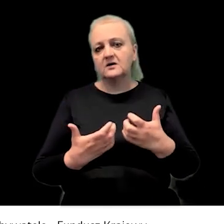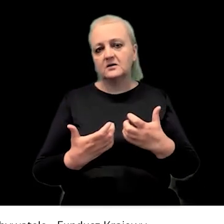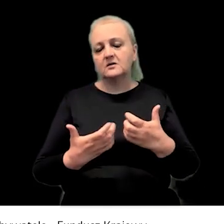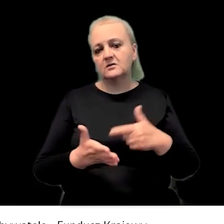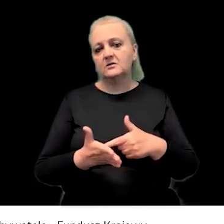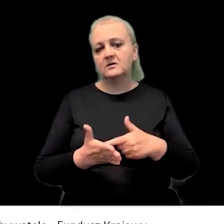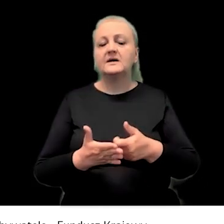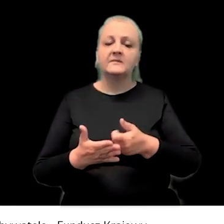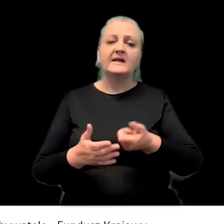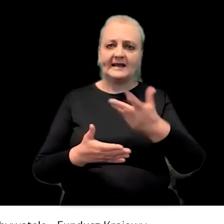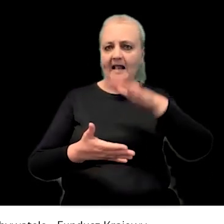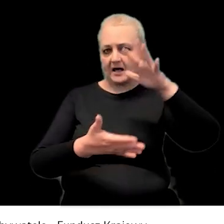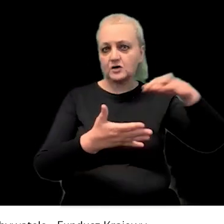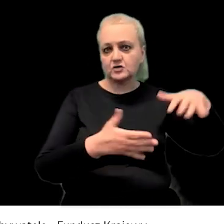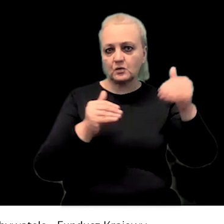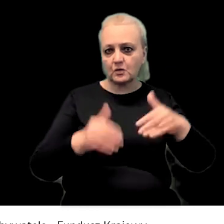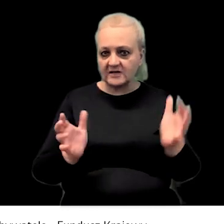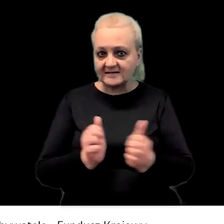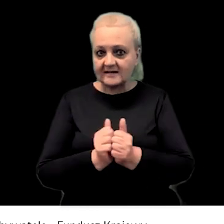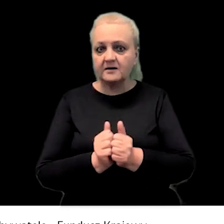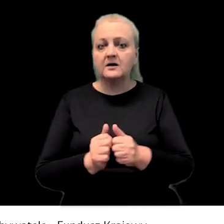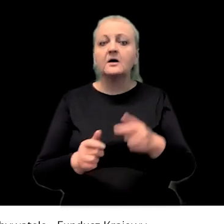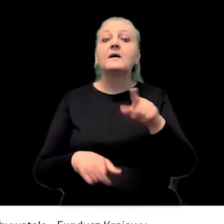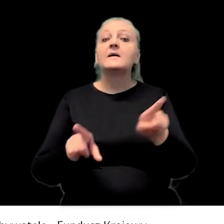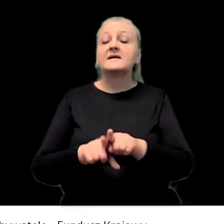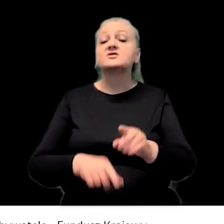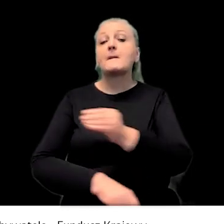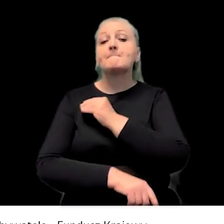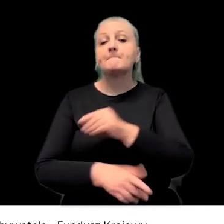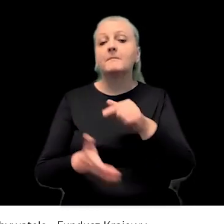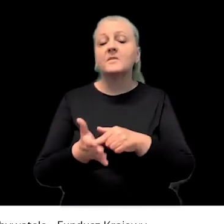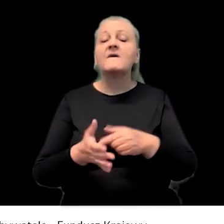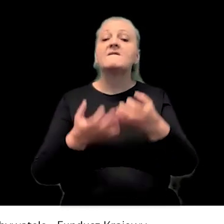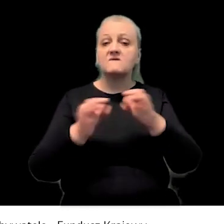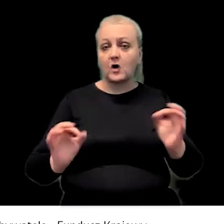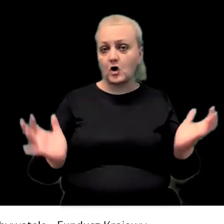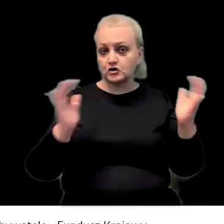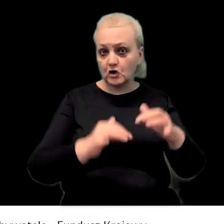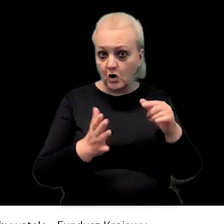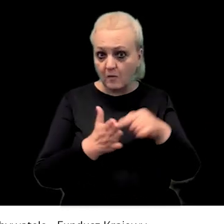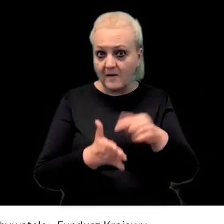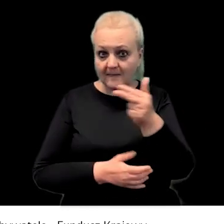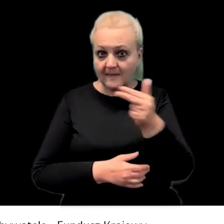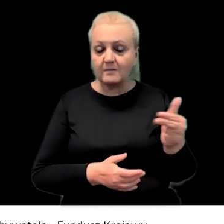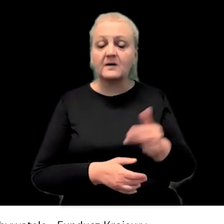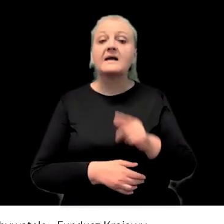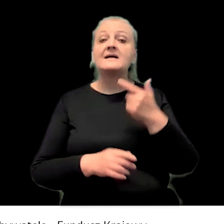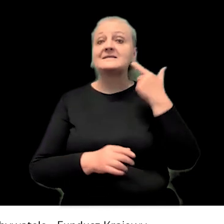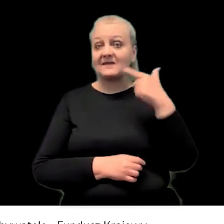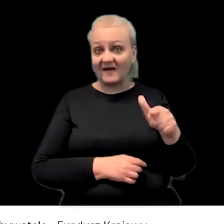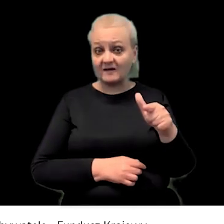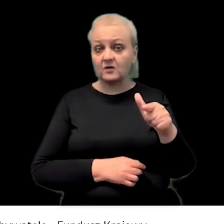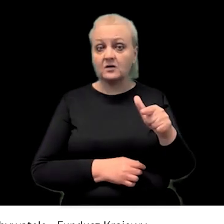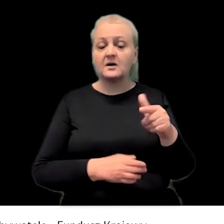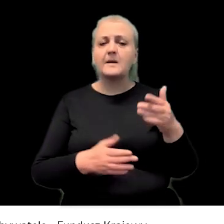zreśliłam, też jest rozwinięte, 20 parę serów też można znaleźć. Na stronie mamy też materiały dotyczące wolności zgromadzeń i